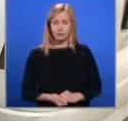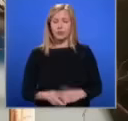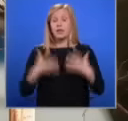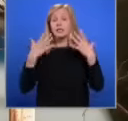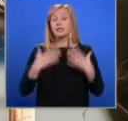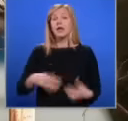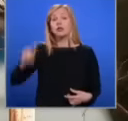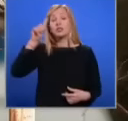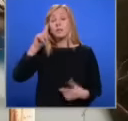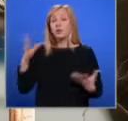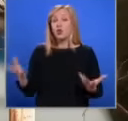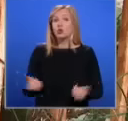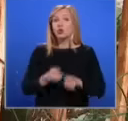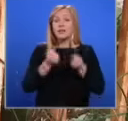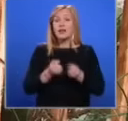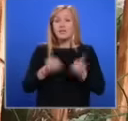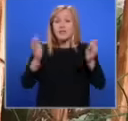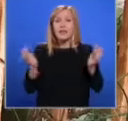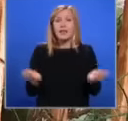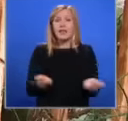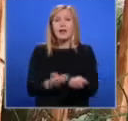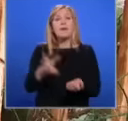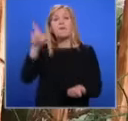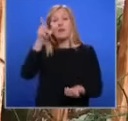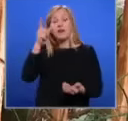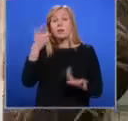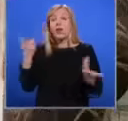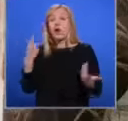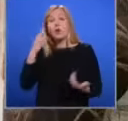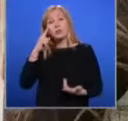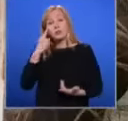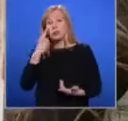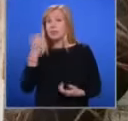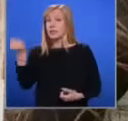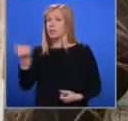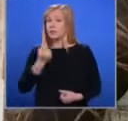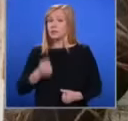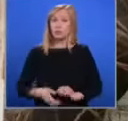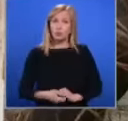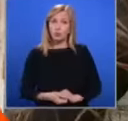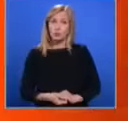Тялото на жена беше открито в септична яма във Варна. Кой е заподозрян за убийството?